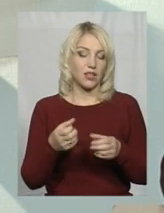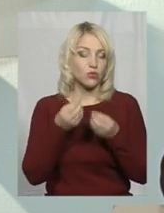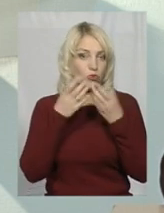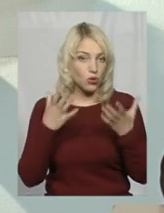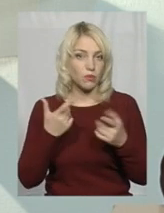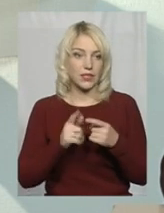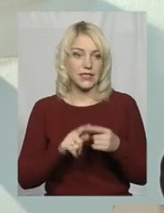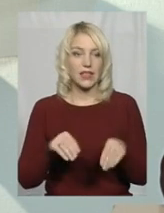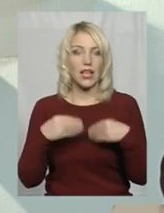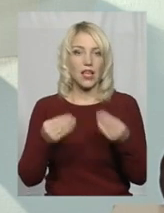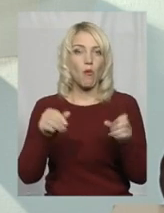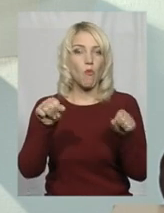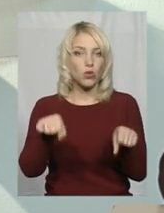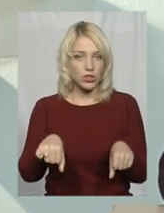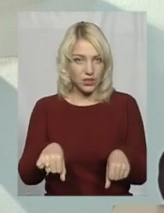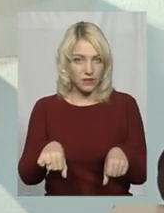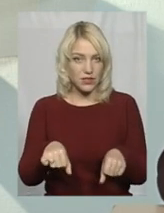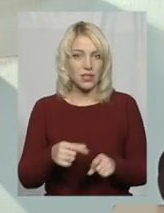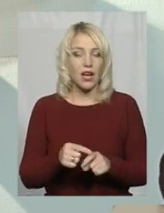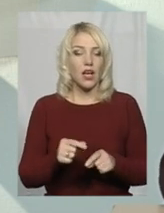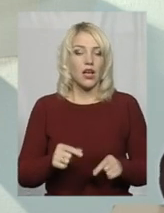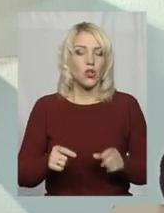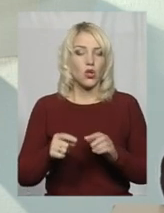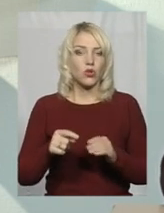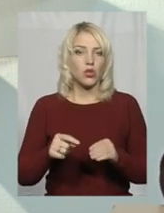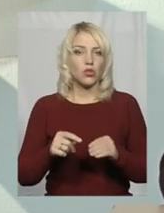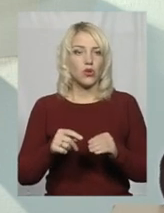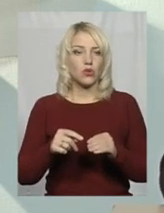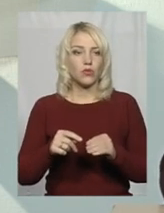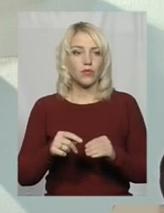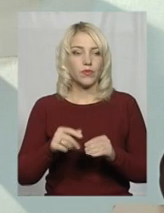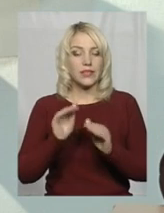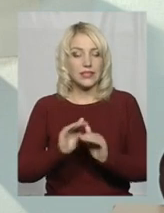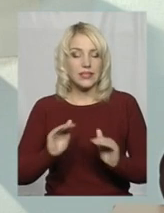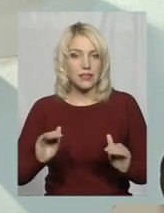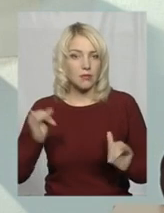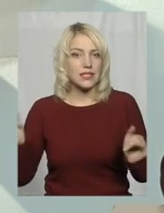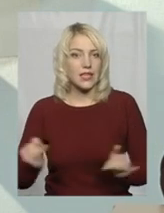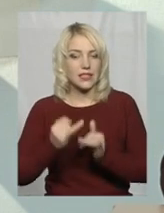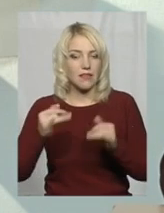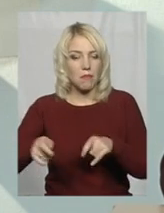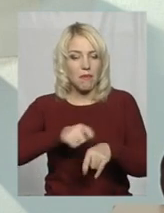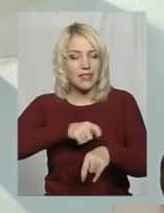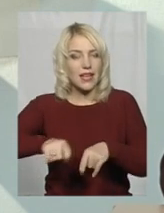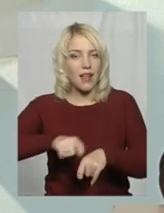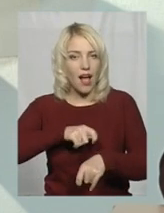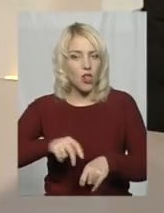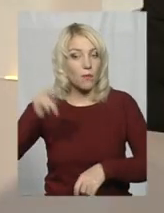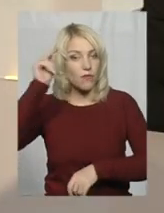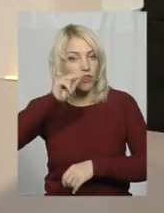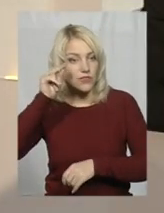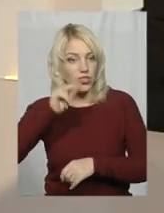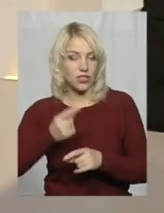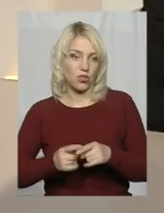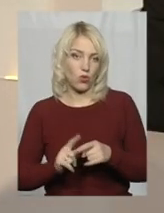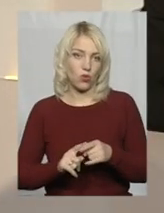це дає можливість здобувачам освіти зацікавитися матеріалом, вивчити його,